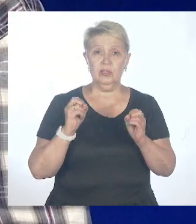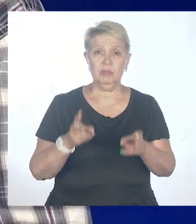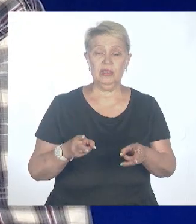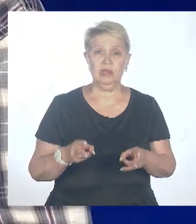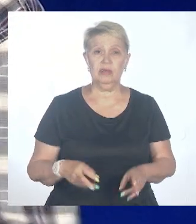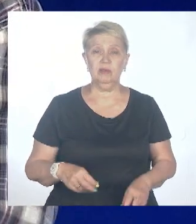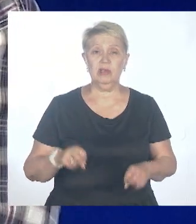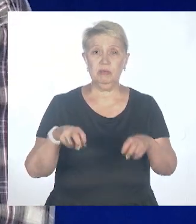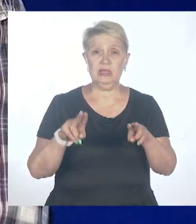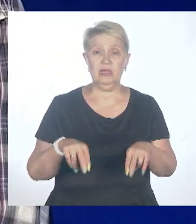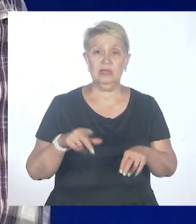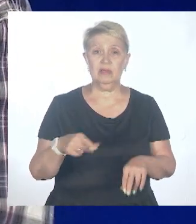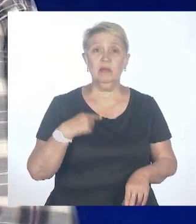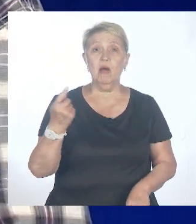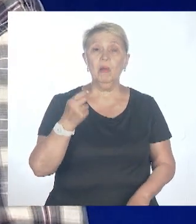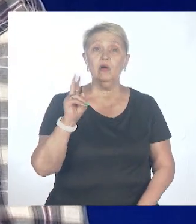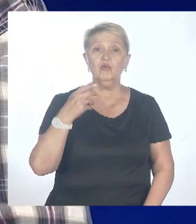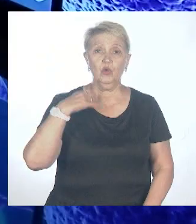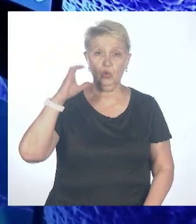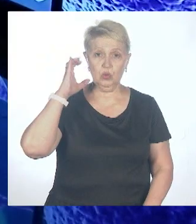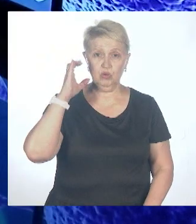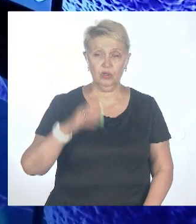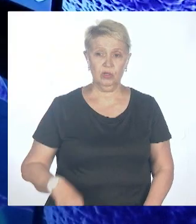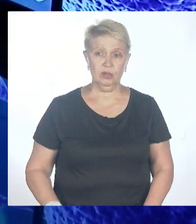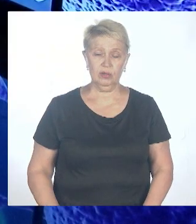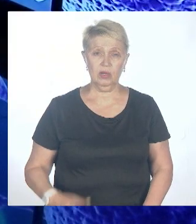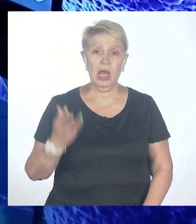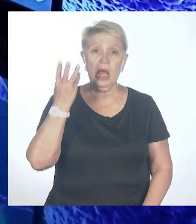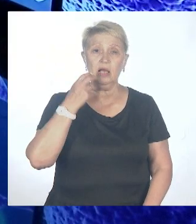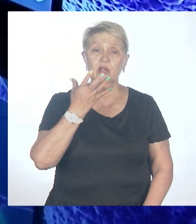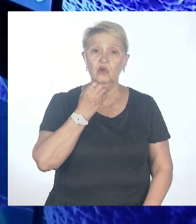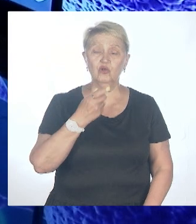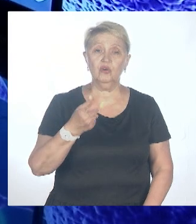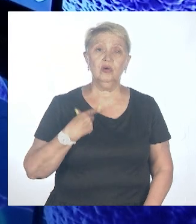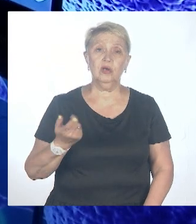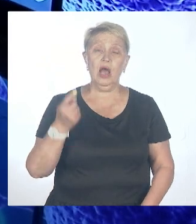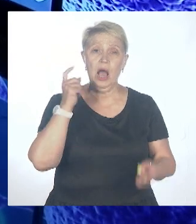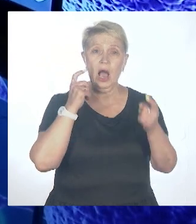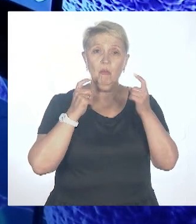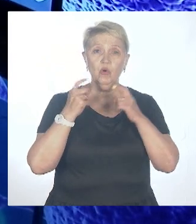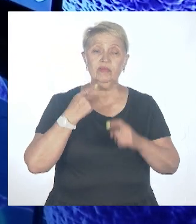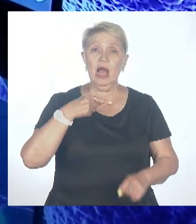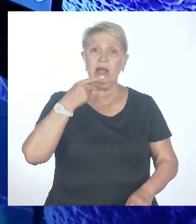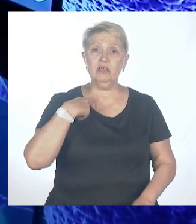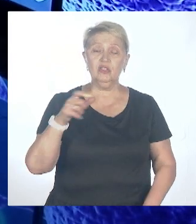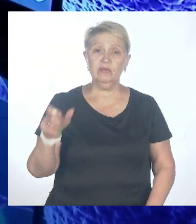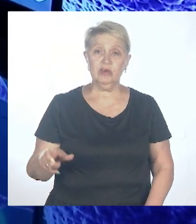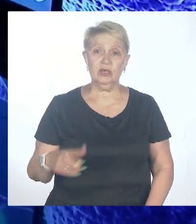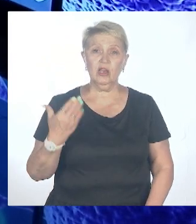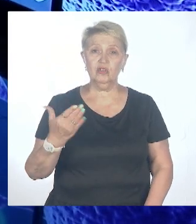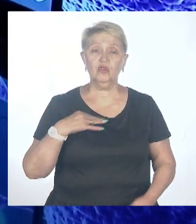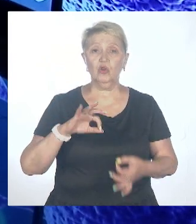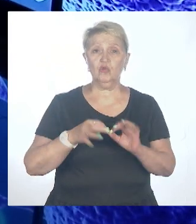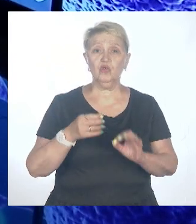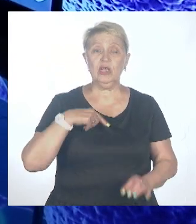мало кто слушает. Вот как про ОСПу, то же самое. Когда еще ОСП начала говорить? Когда это отменили? Сейчас сложно сказать, что будет